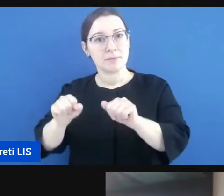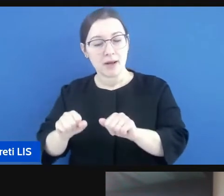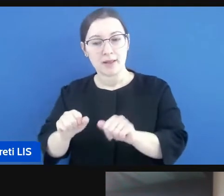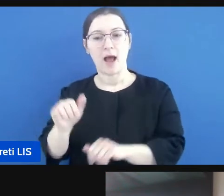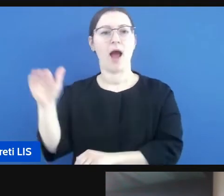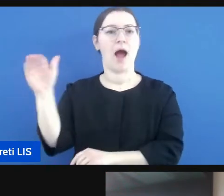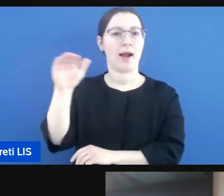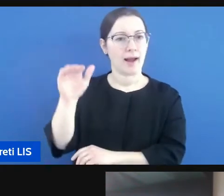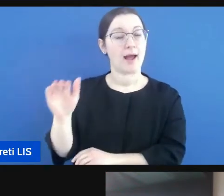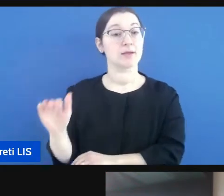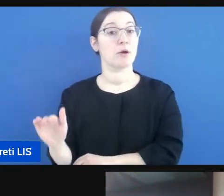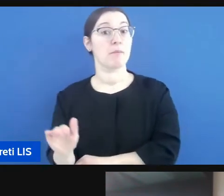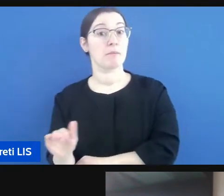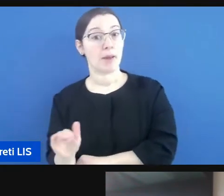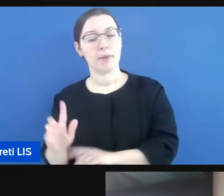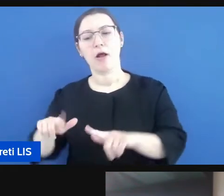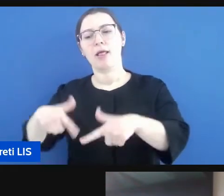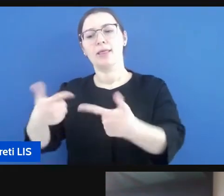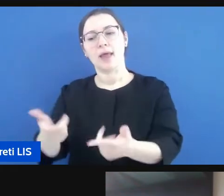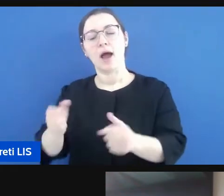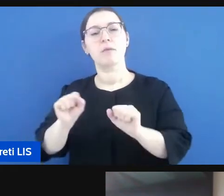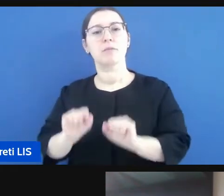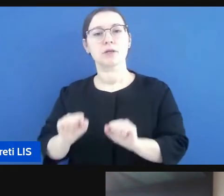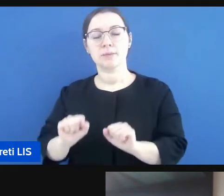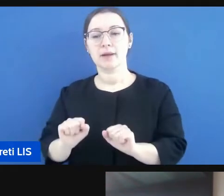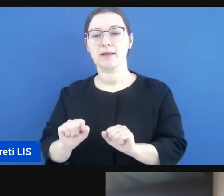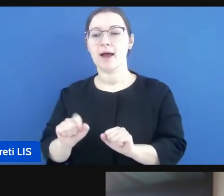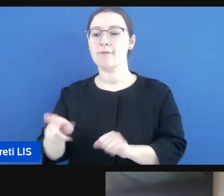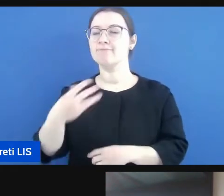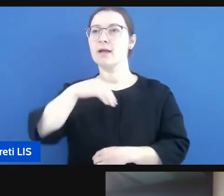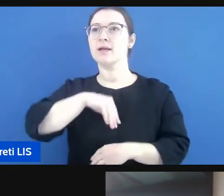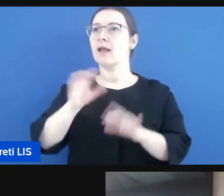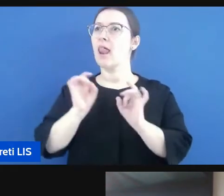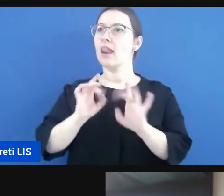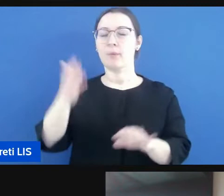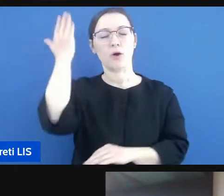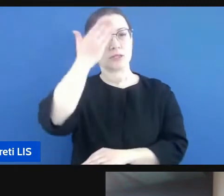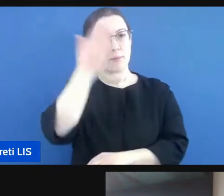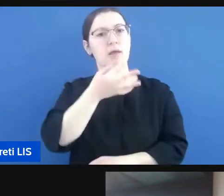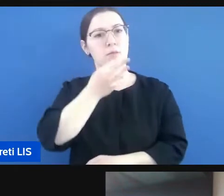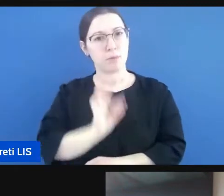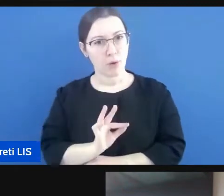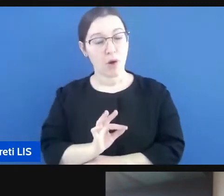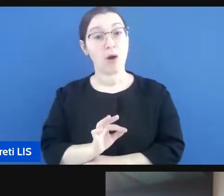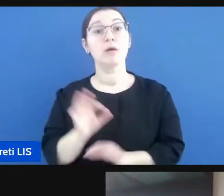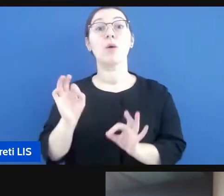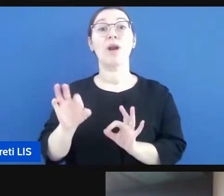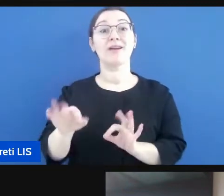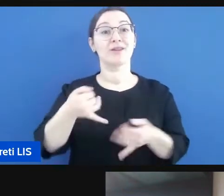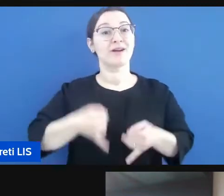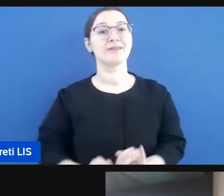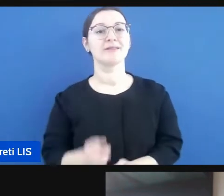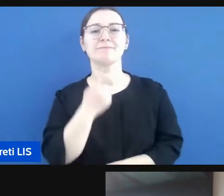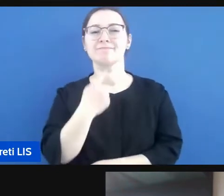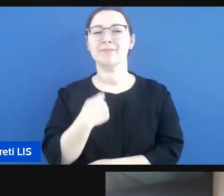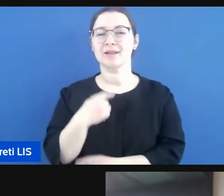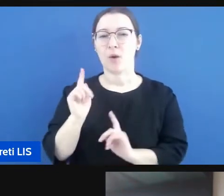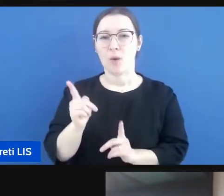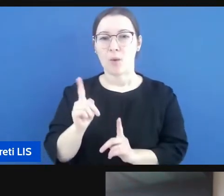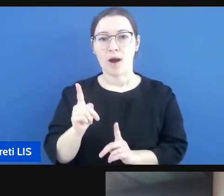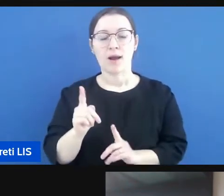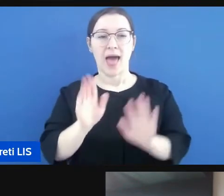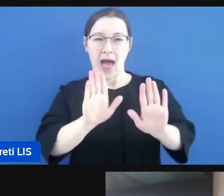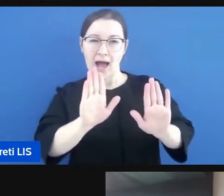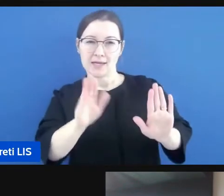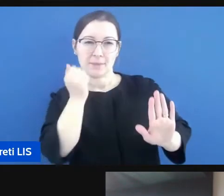permette di sbagliare e quindi a volte Abram mi dice aspetta